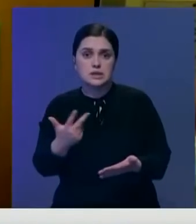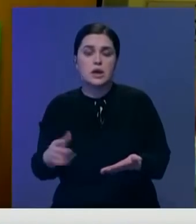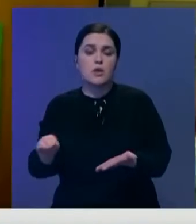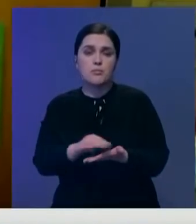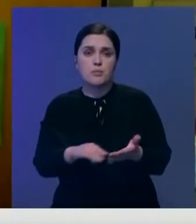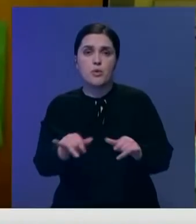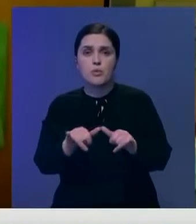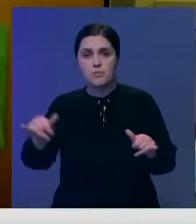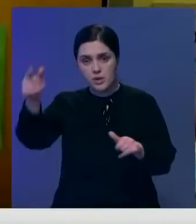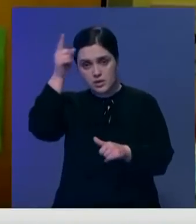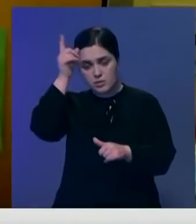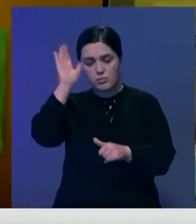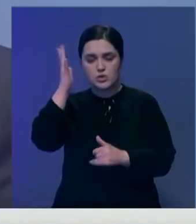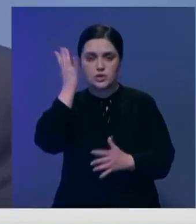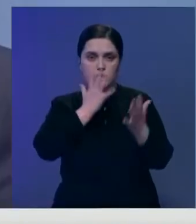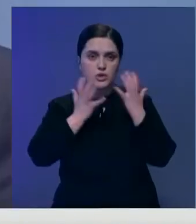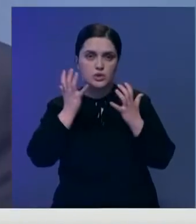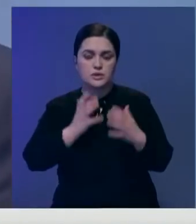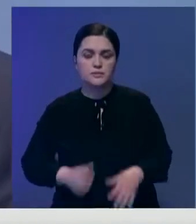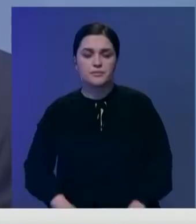Германии будет намного серьезнее.